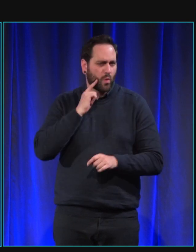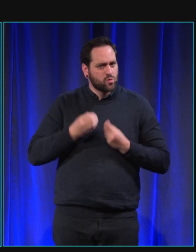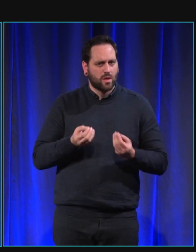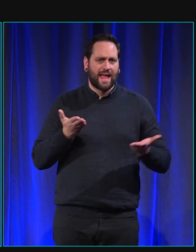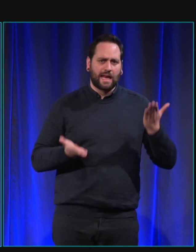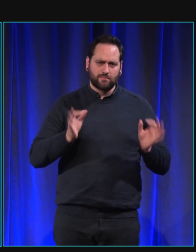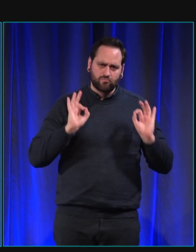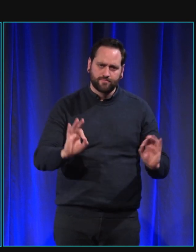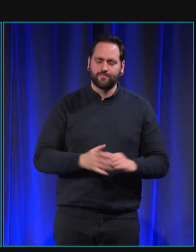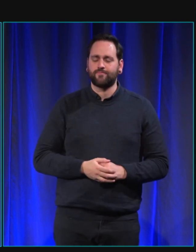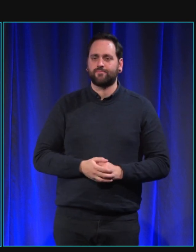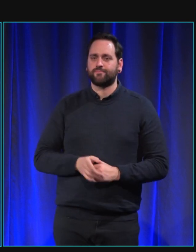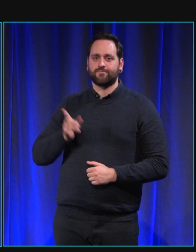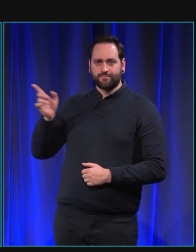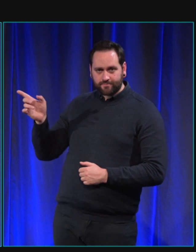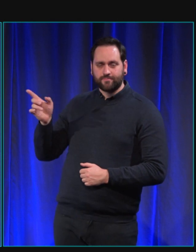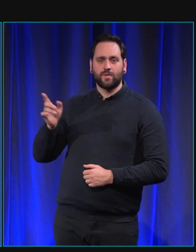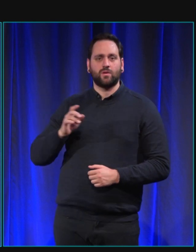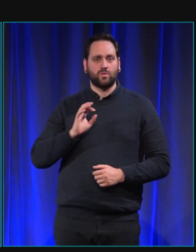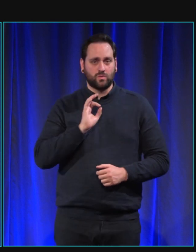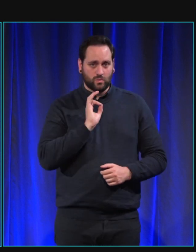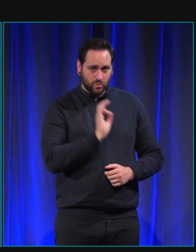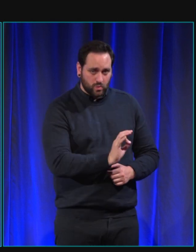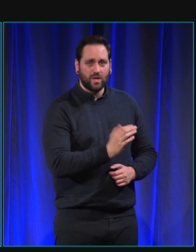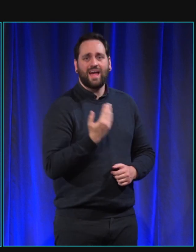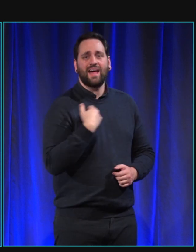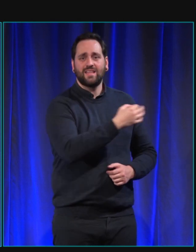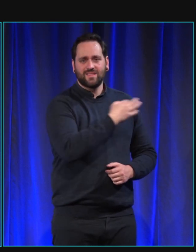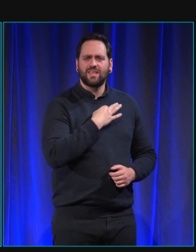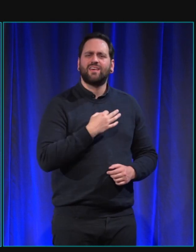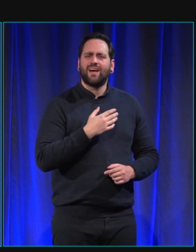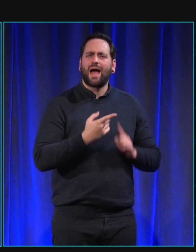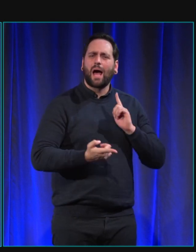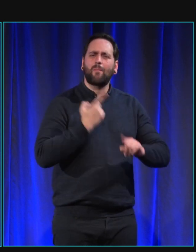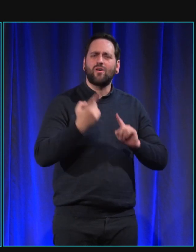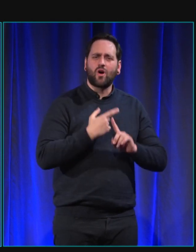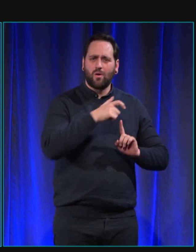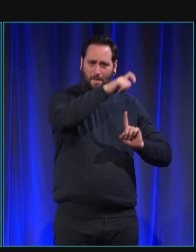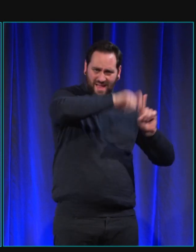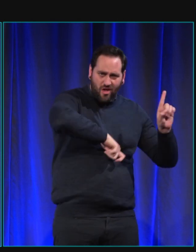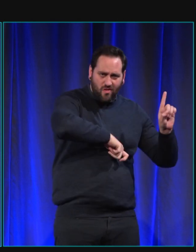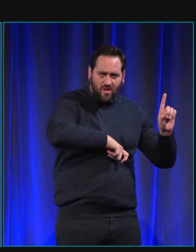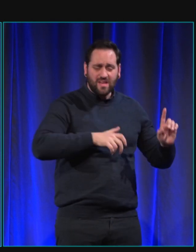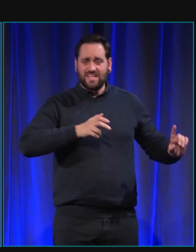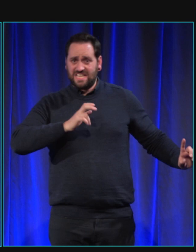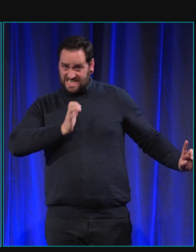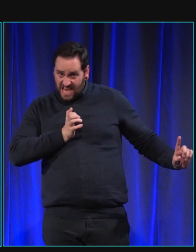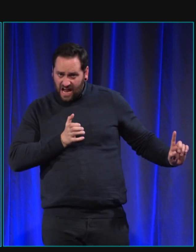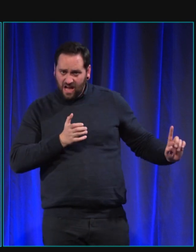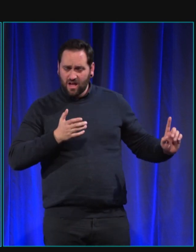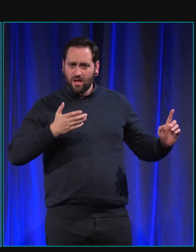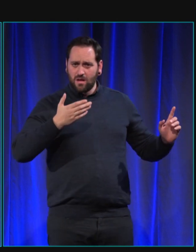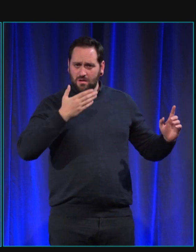à l'heure Sylvie Diagoua d'ailleurs qu'en fait il fallait trouver l'adéquation entre le chien et la vie de son bénéficiaire et que